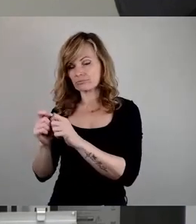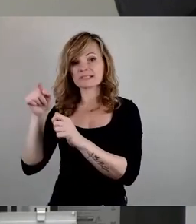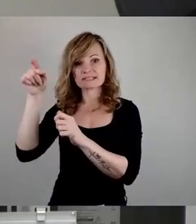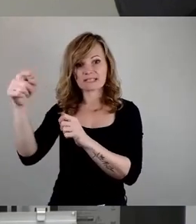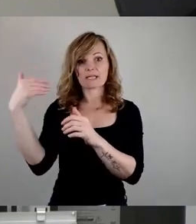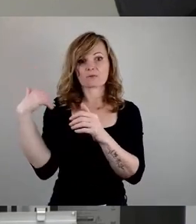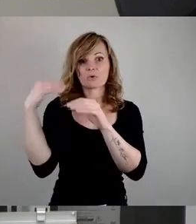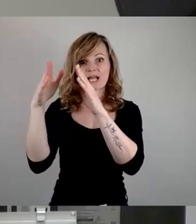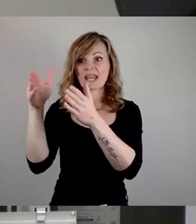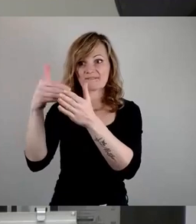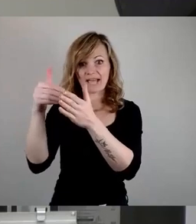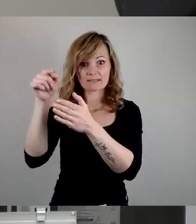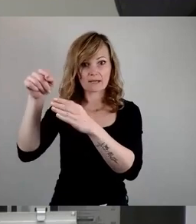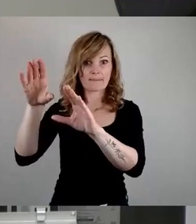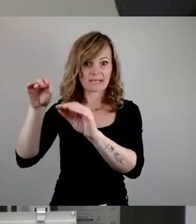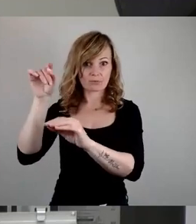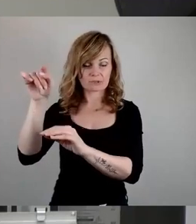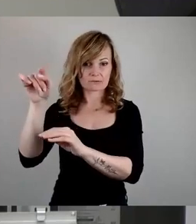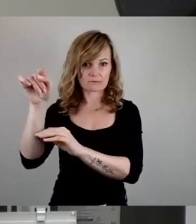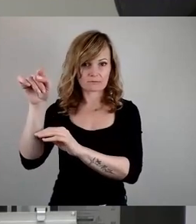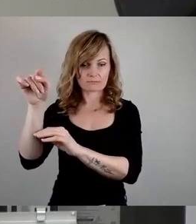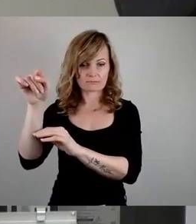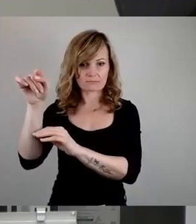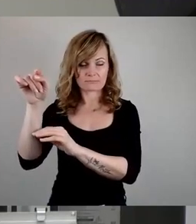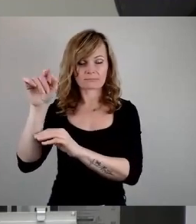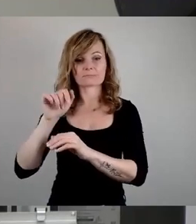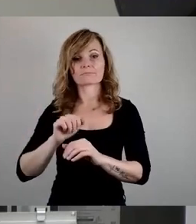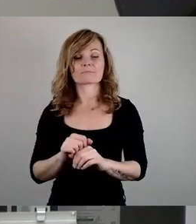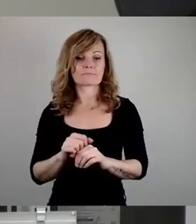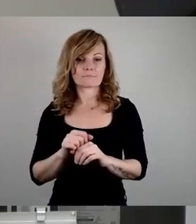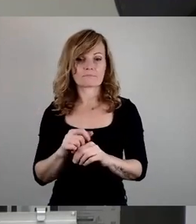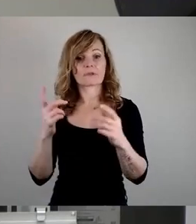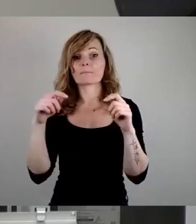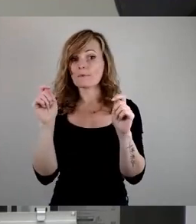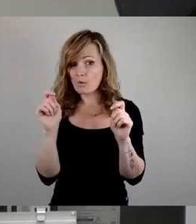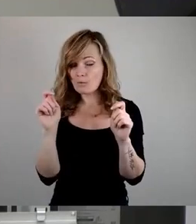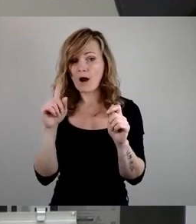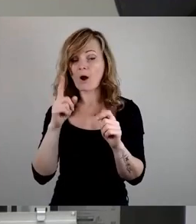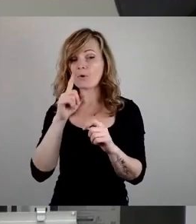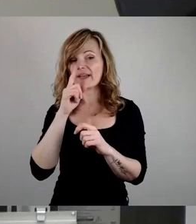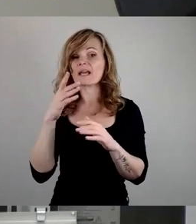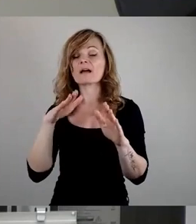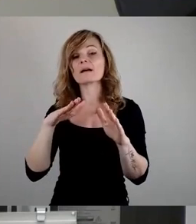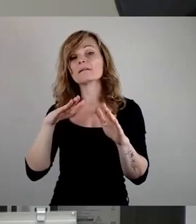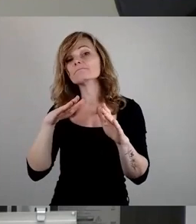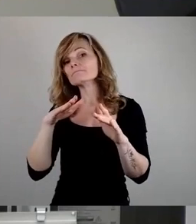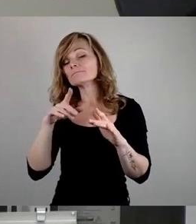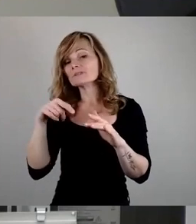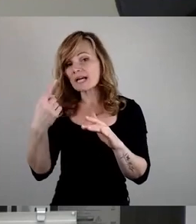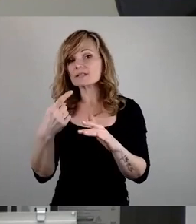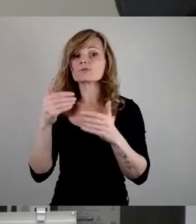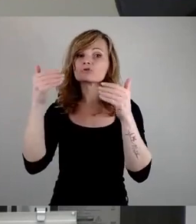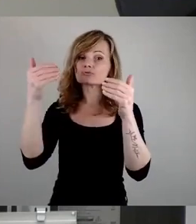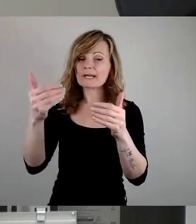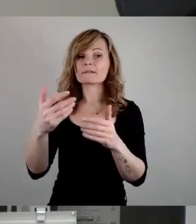Das heißt, weiter genutzt beim Bau, beziehungsweise auch dann, wenn Flüchtlinge eingezogen sind. Und